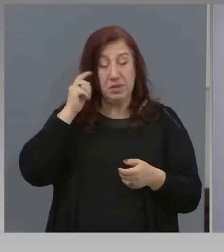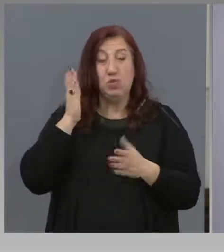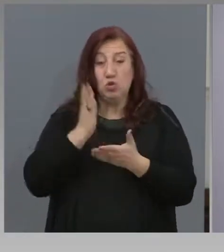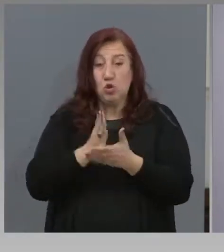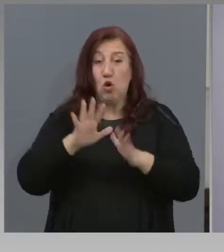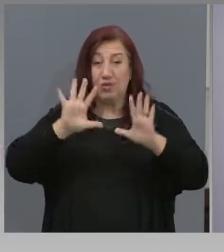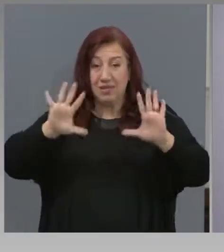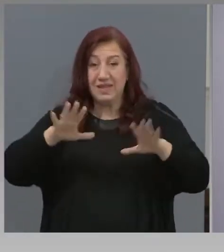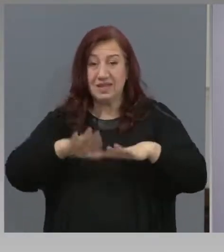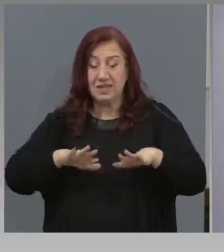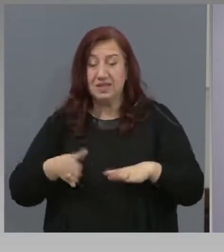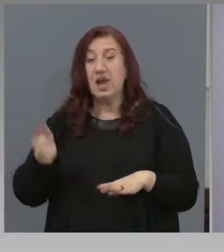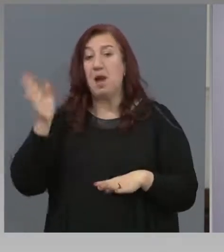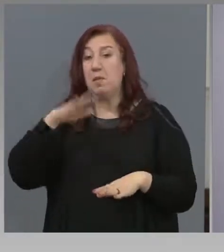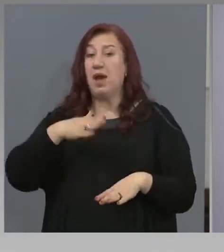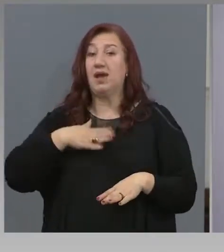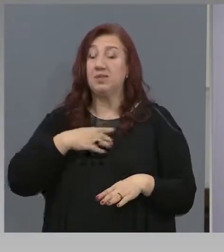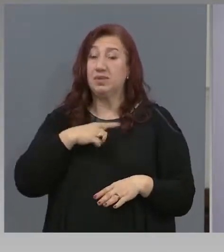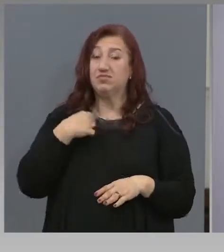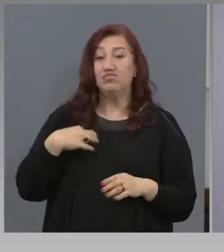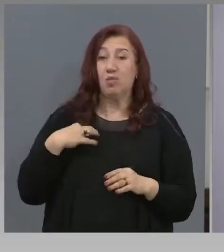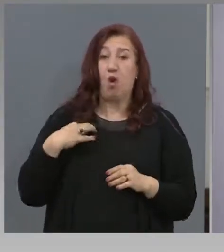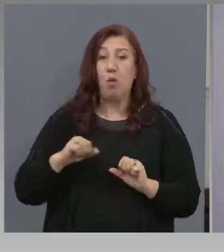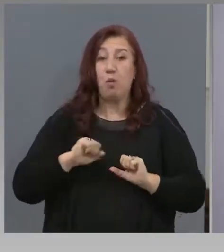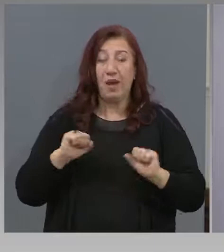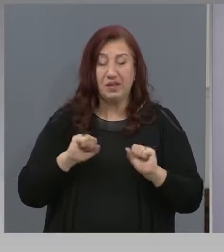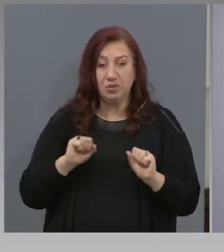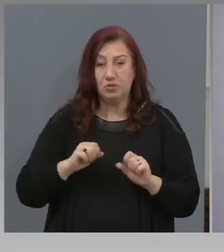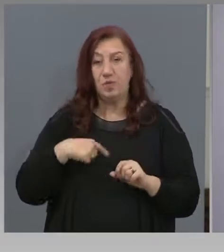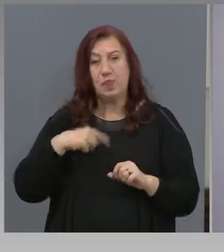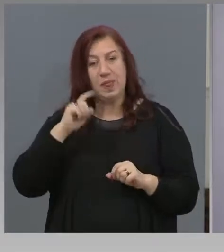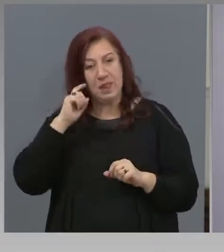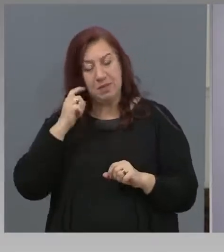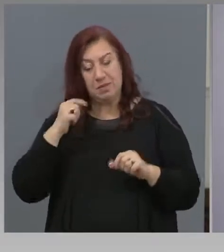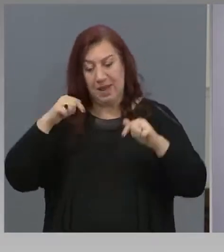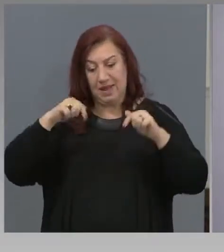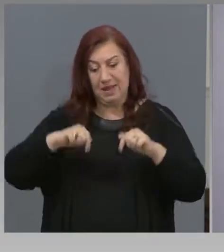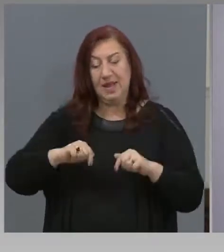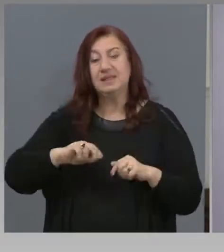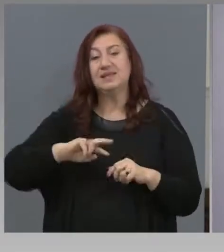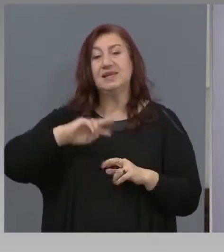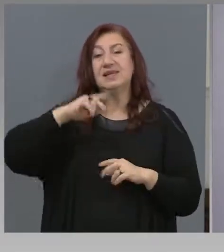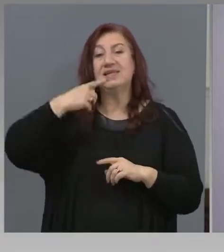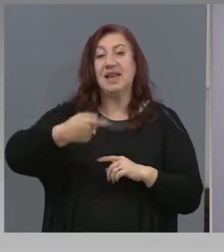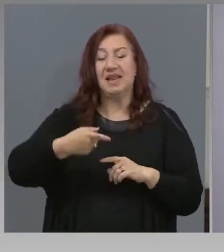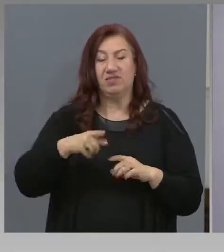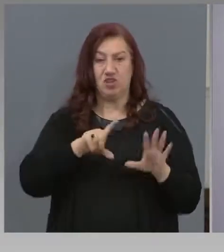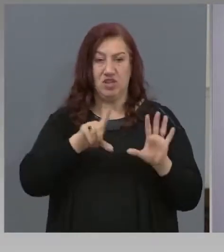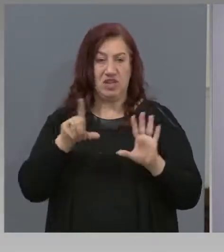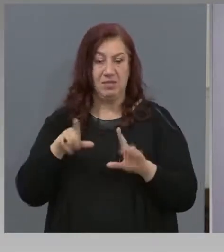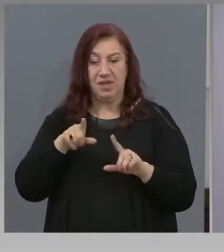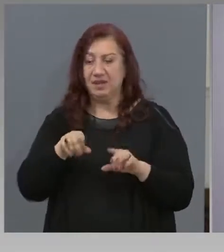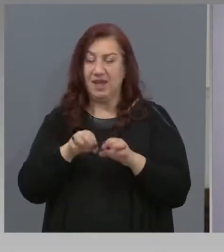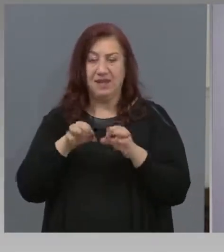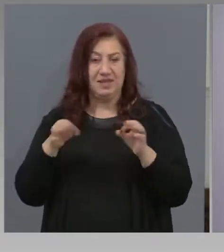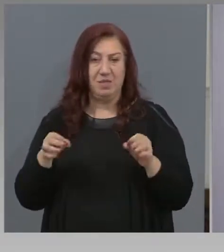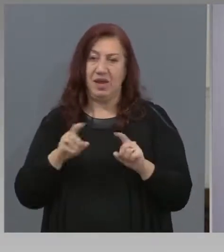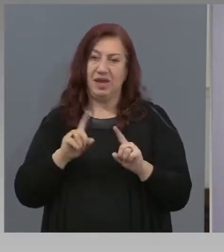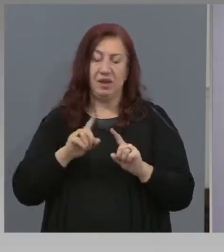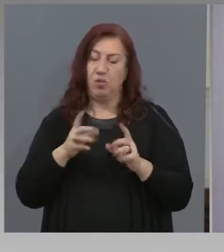Щитаме, че тази следващата седмица, тези мерки ни трябва да се предприемат, но